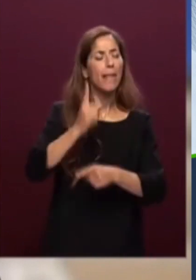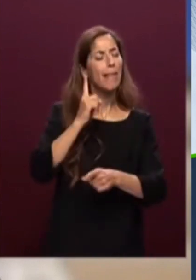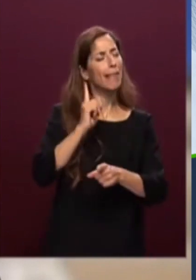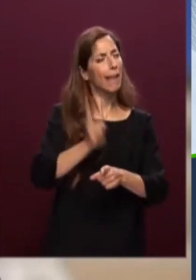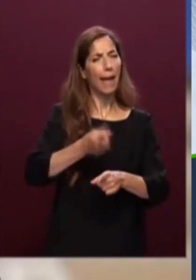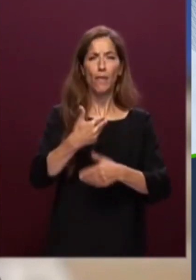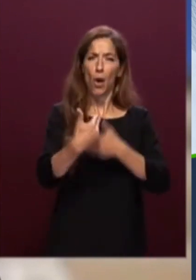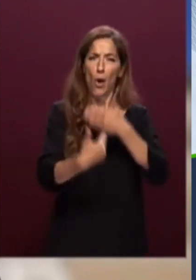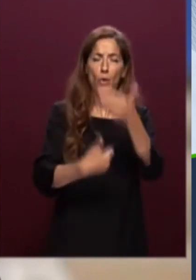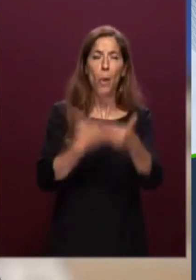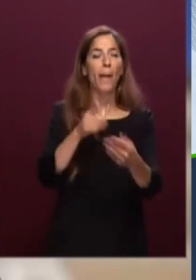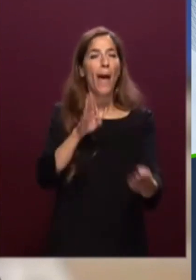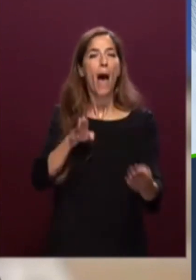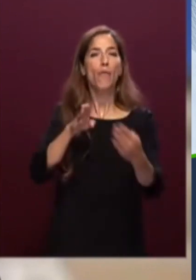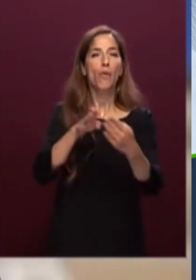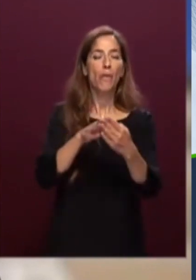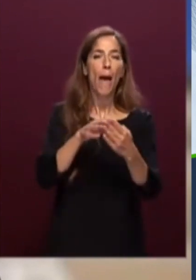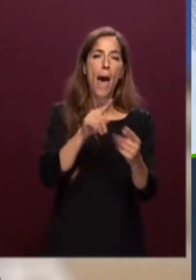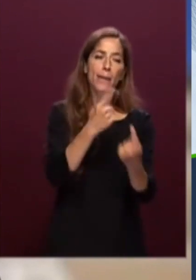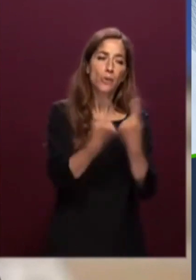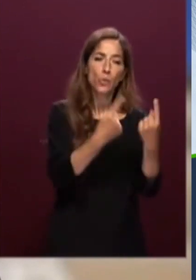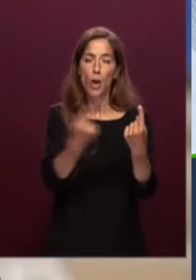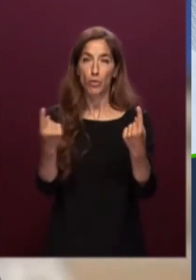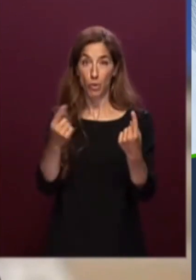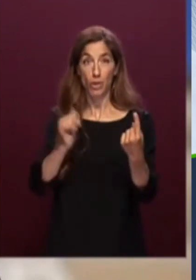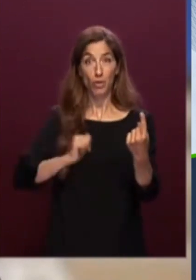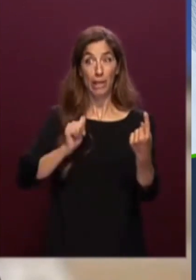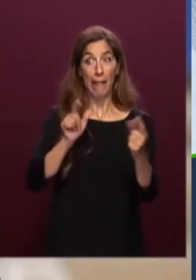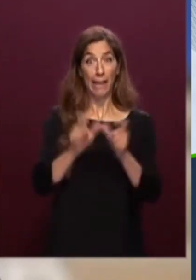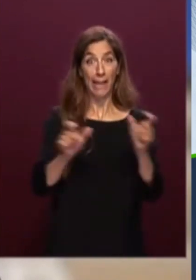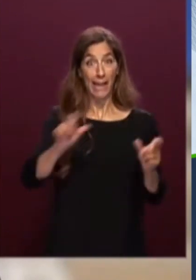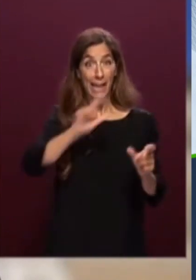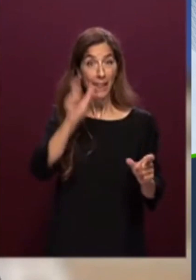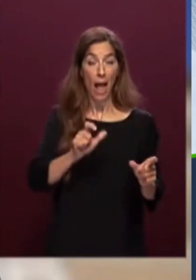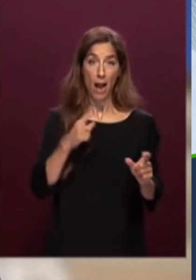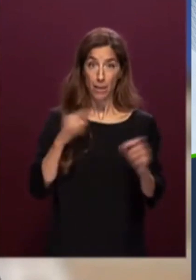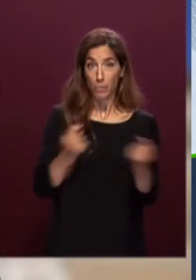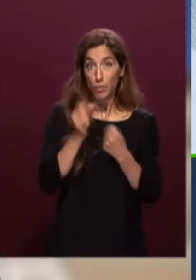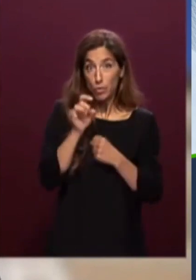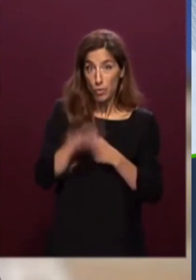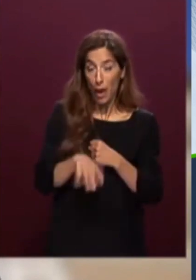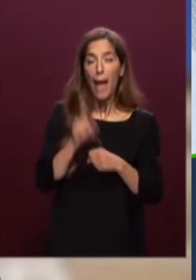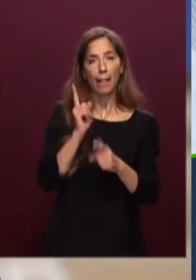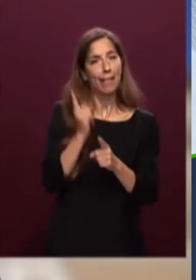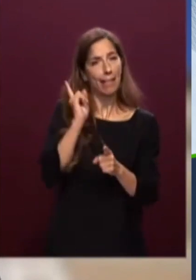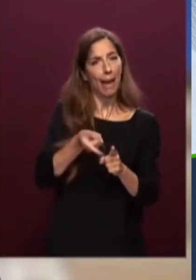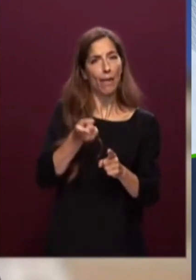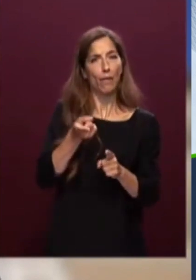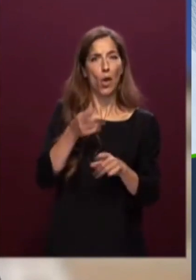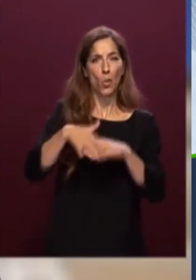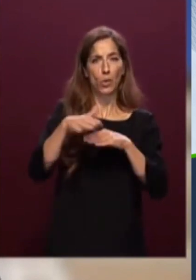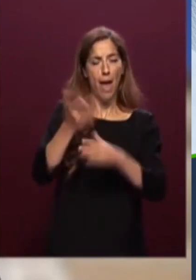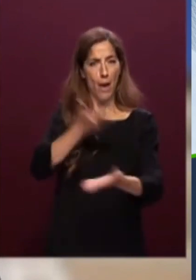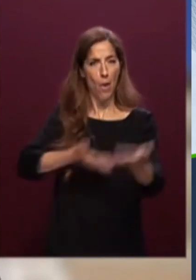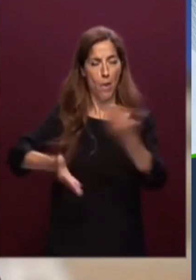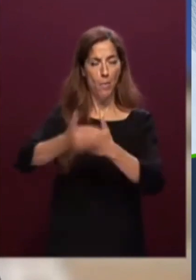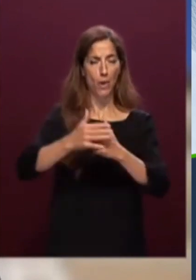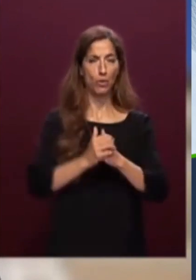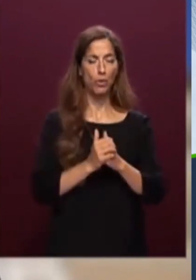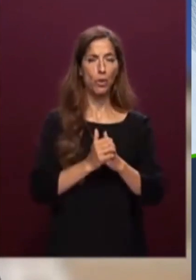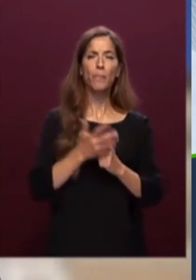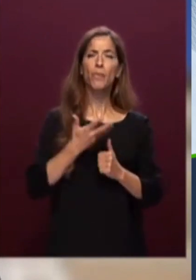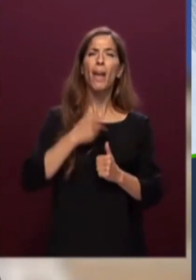cittadini italiani il presidente di un'assemblea parlamentare è necessariamente anche il garante delle minoranze